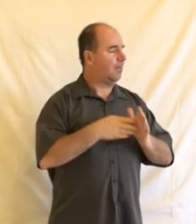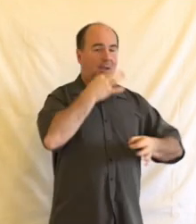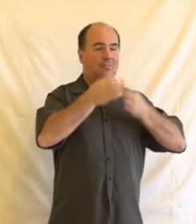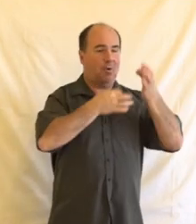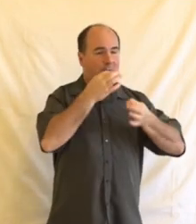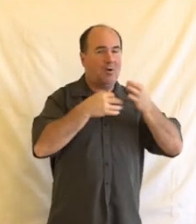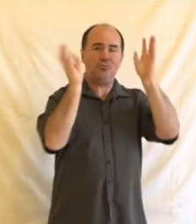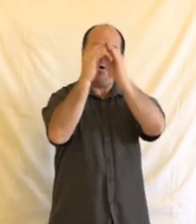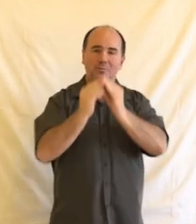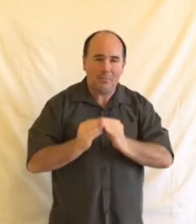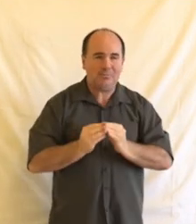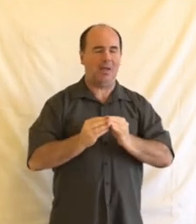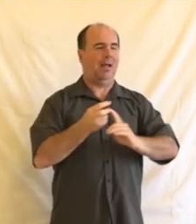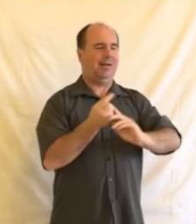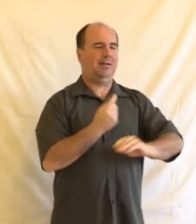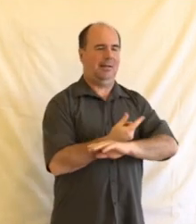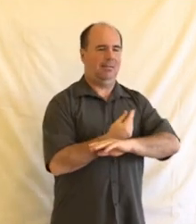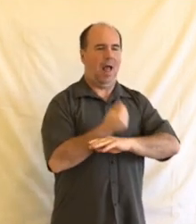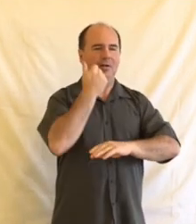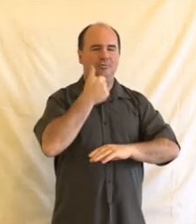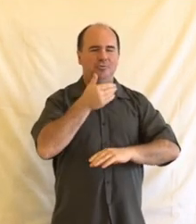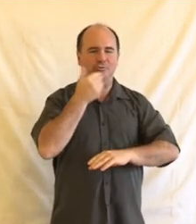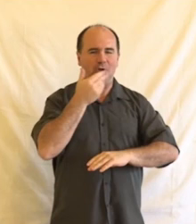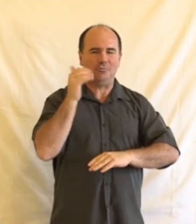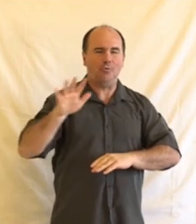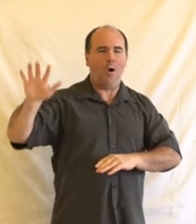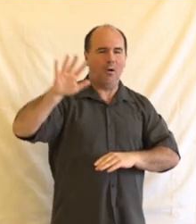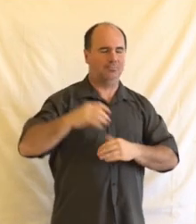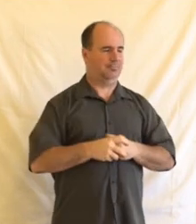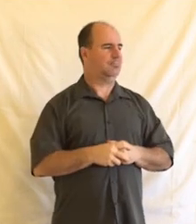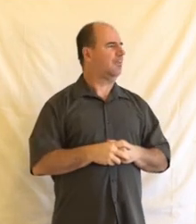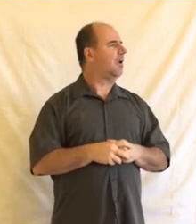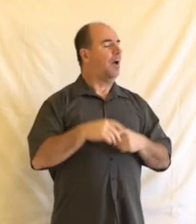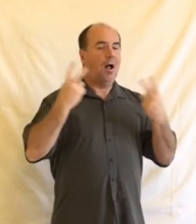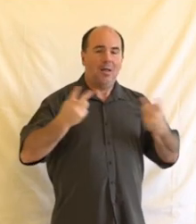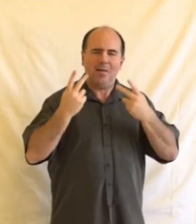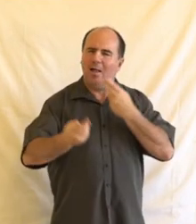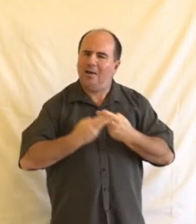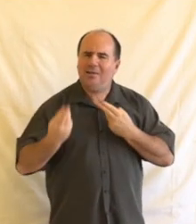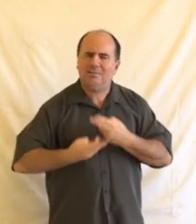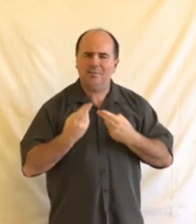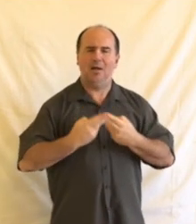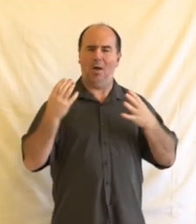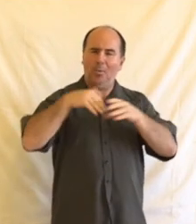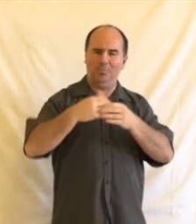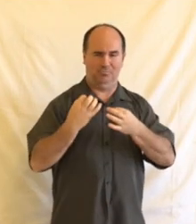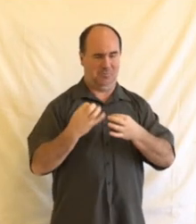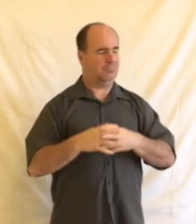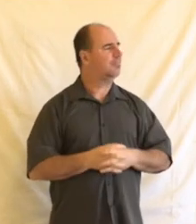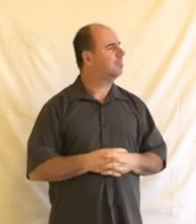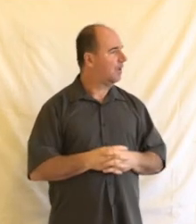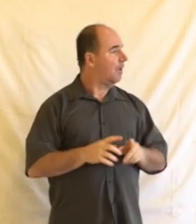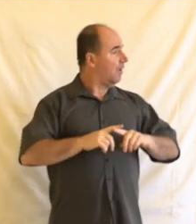digitální Česko a hledal tam rizika nebo evropského, více evropského charakteru,